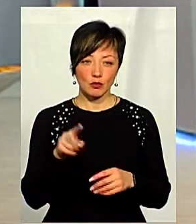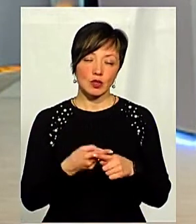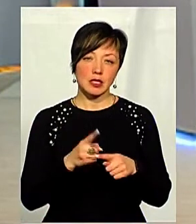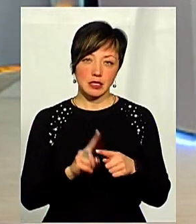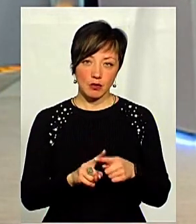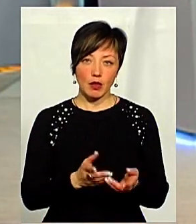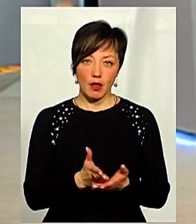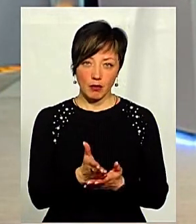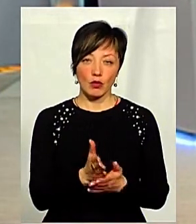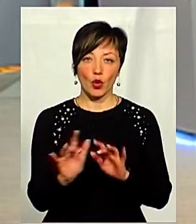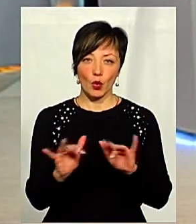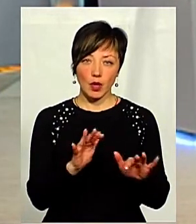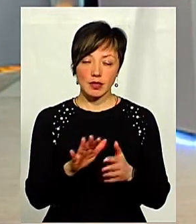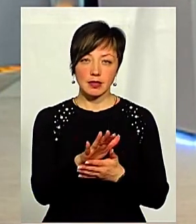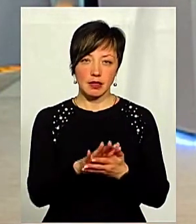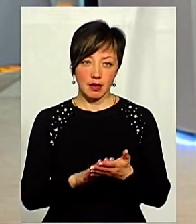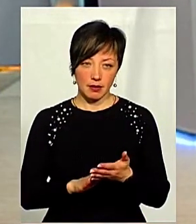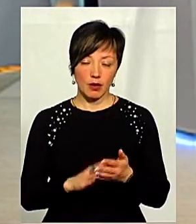це в цьому напрямку ми будемо рухатися,